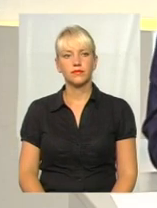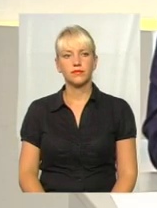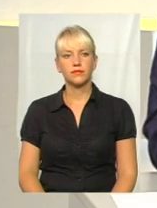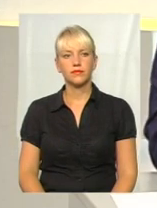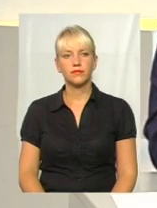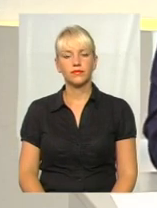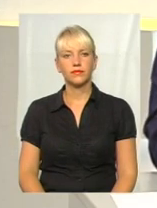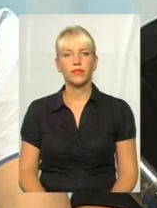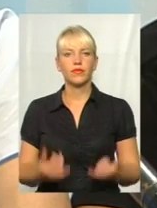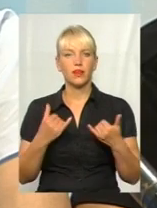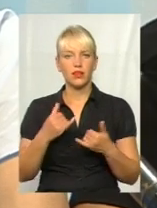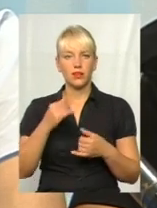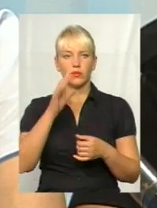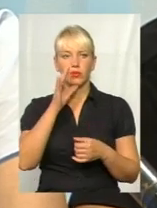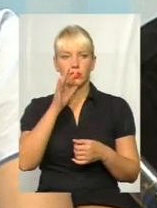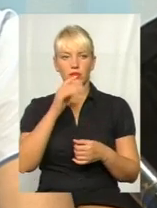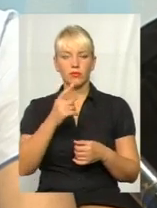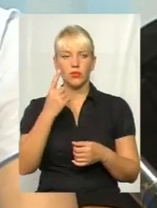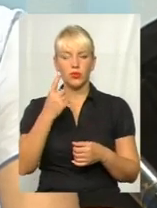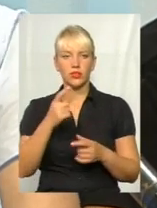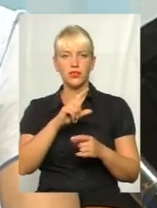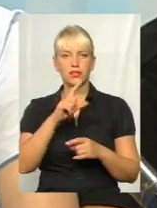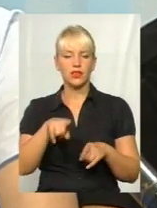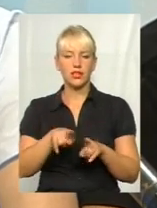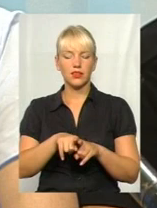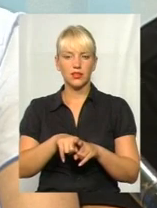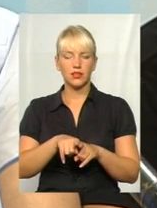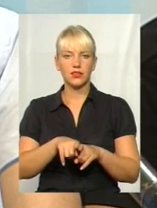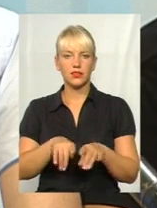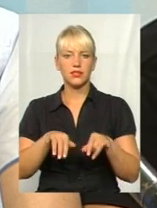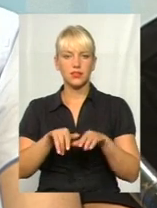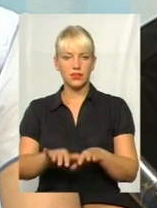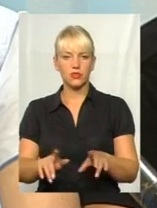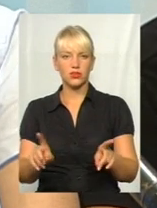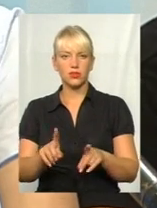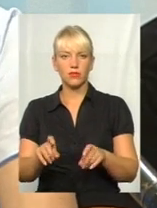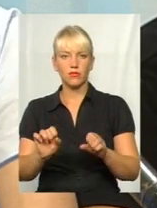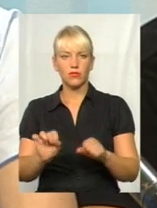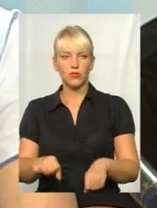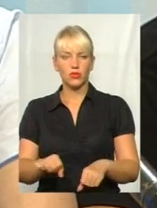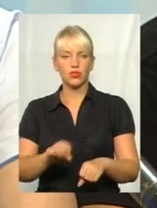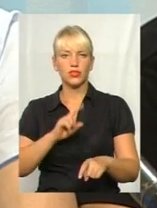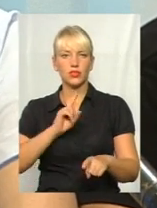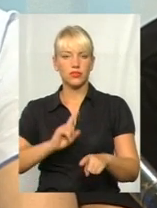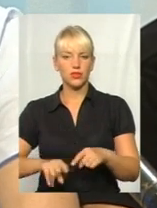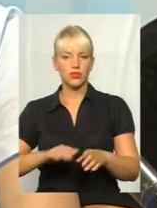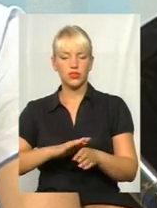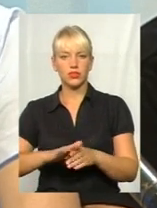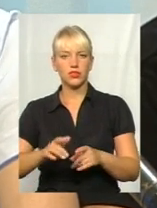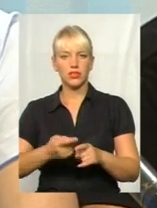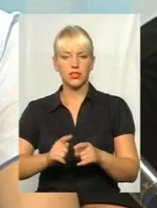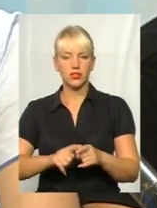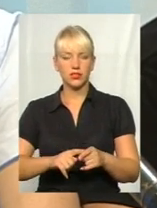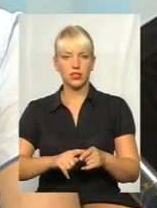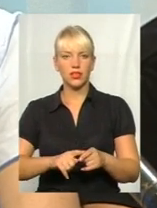На даному етапі один із таких безпосередніх заходів, яким можна швидко здійснити, це нанесення